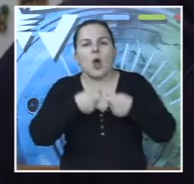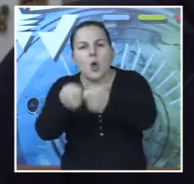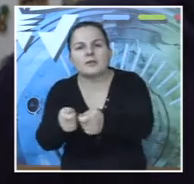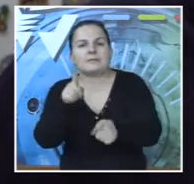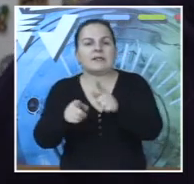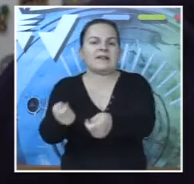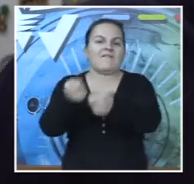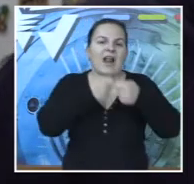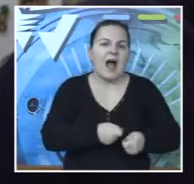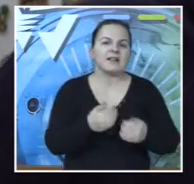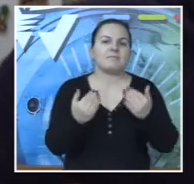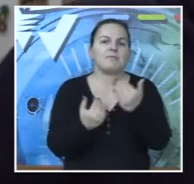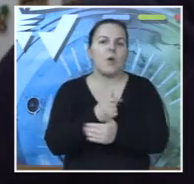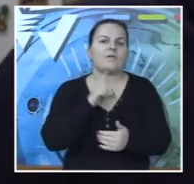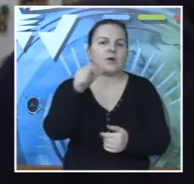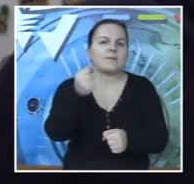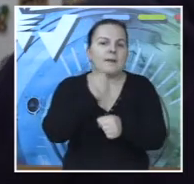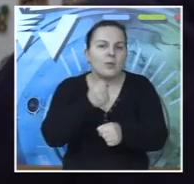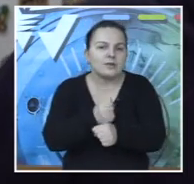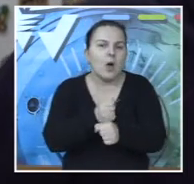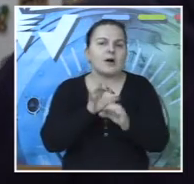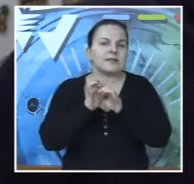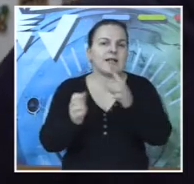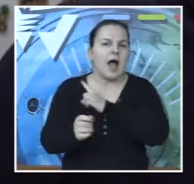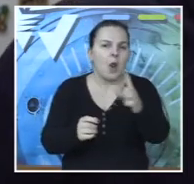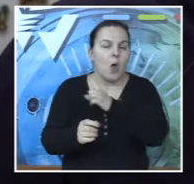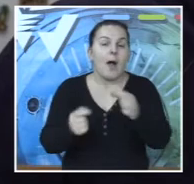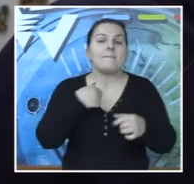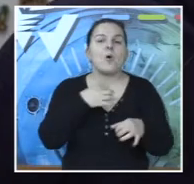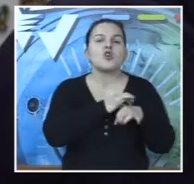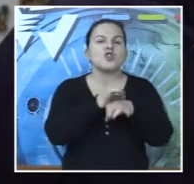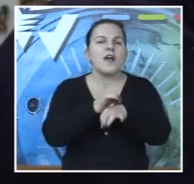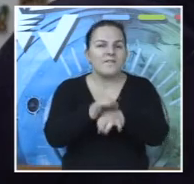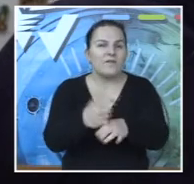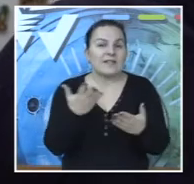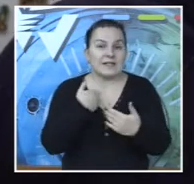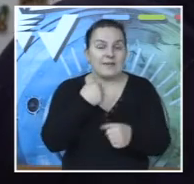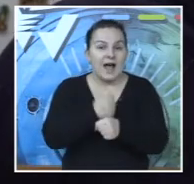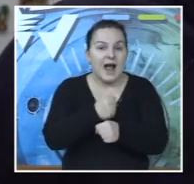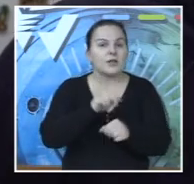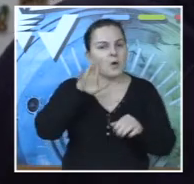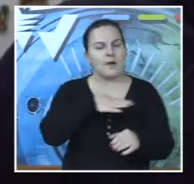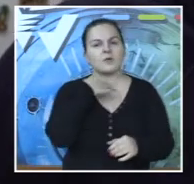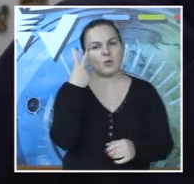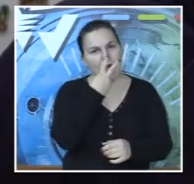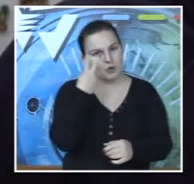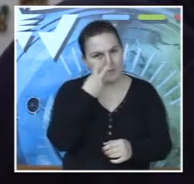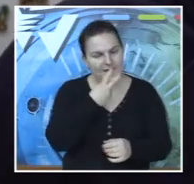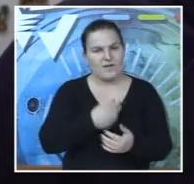treba, da vratim što ne treba, pa da ponovo trčim gore. I šefovi ti moji gdje sam radi imali su